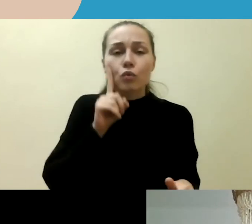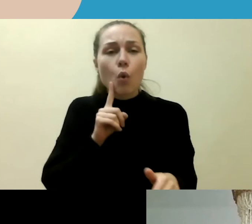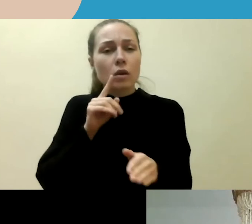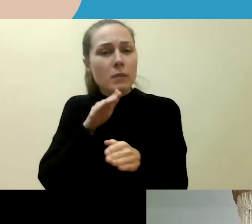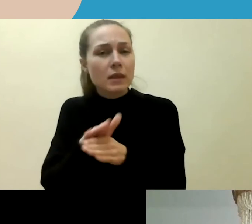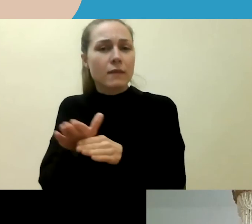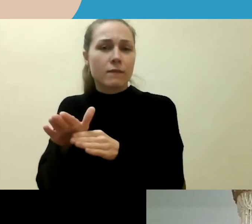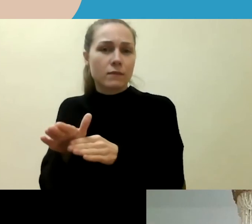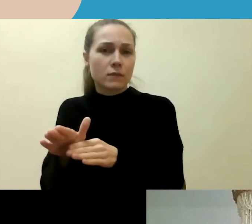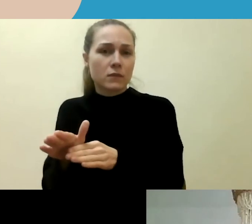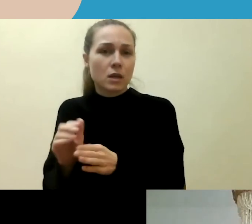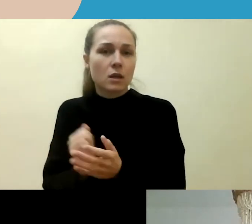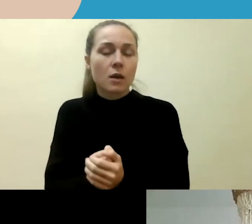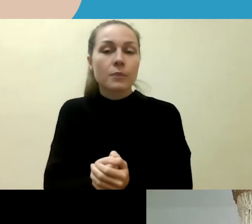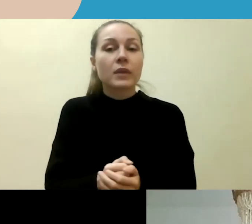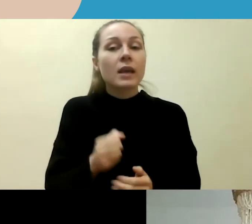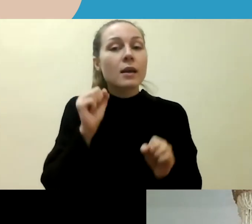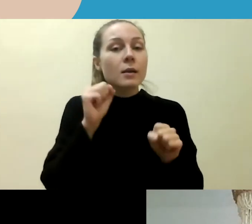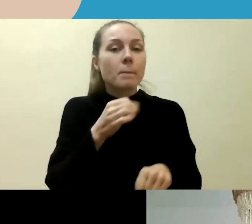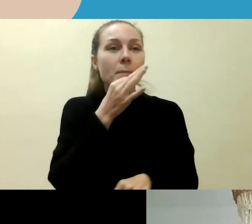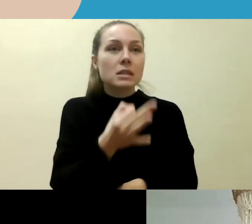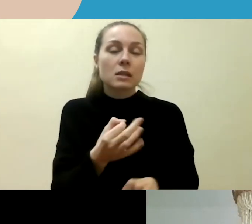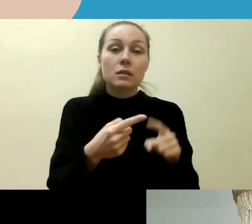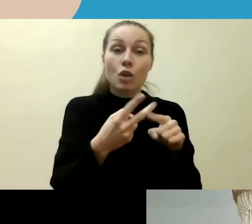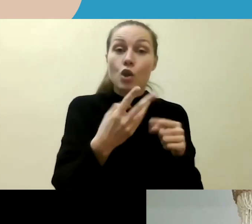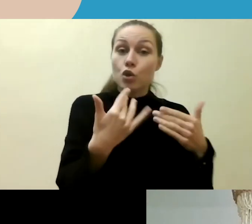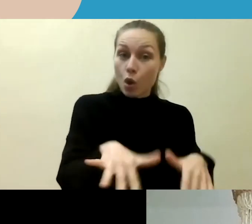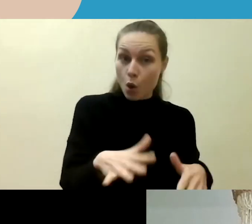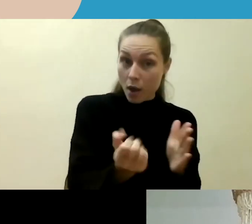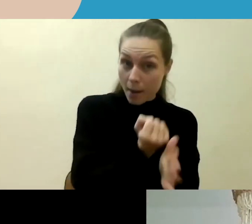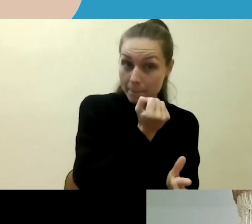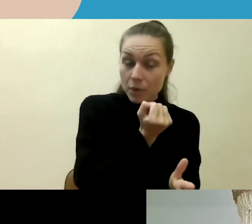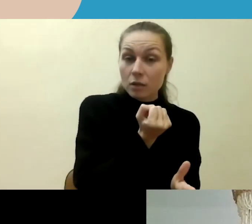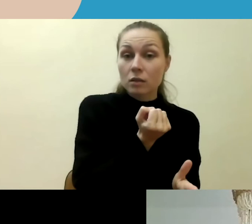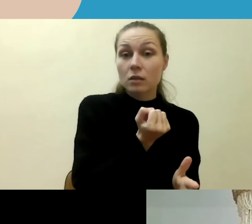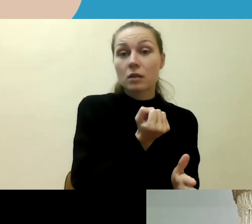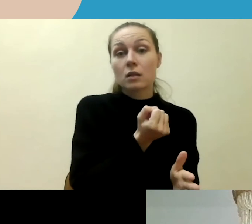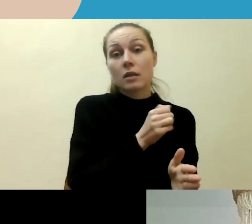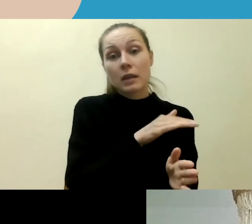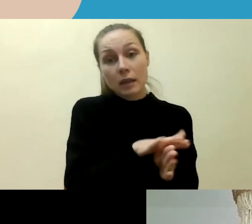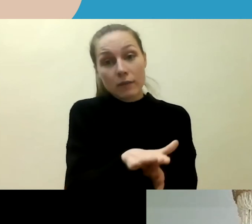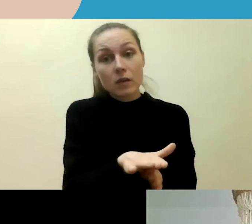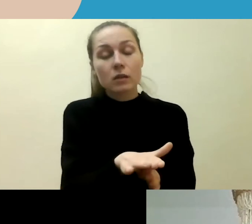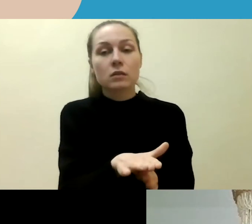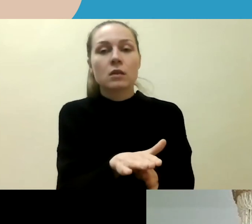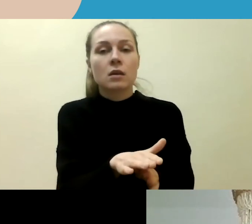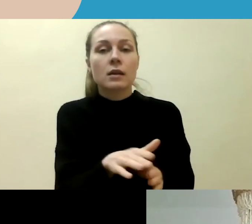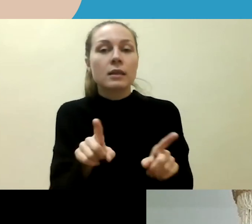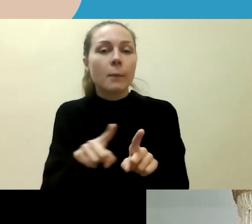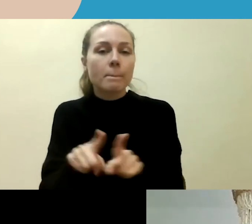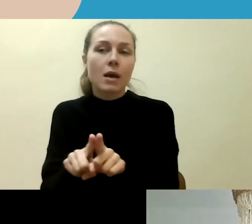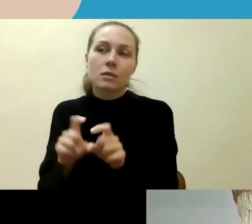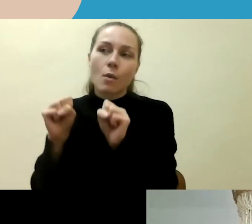Galite, jeigu kelias tokias įskirti ir iškesnės jau įgyvendintas arba įgyvendinamas eigoje esančias ir apie tas, apie kurias būtų